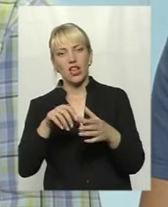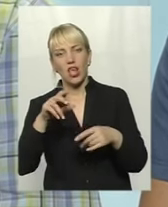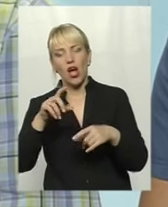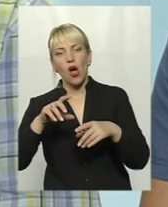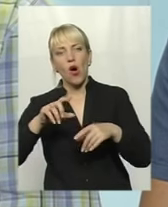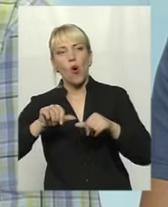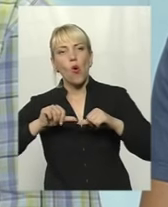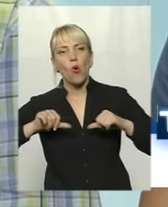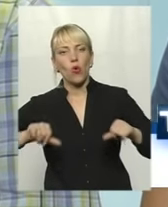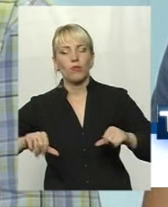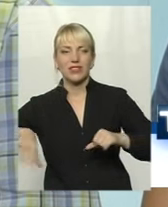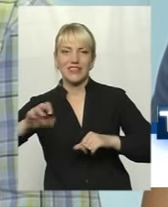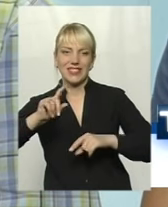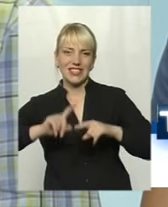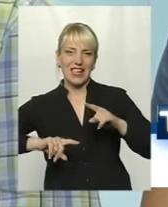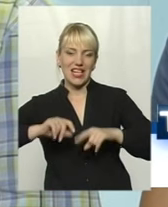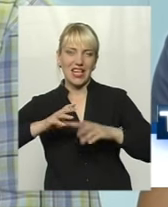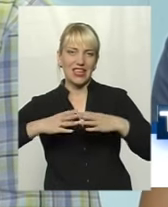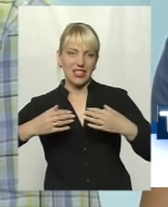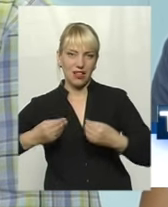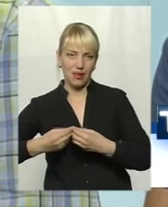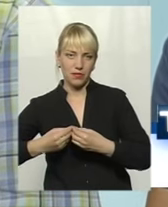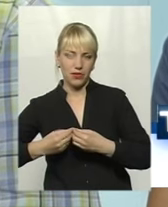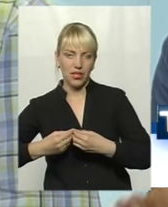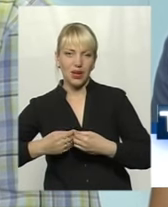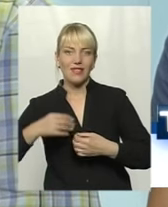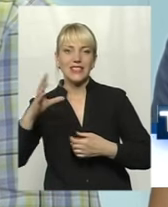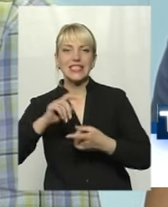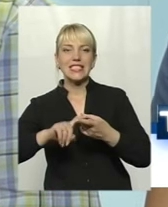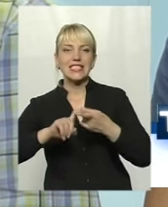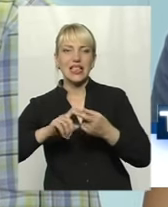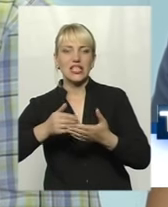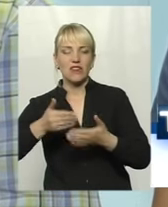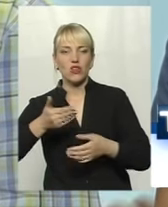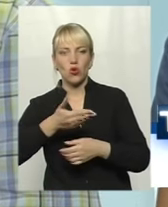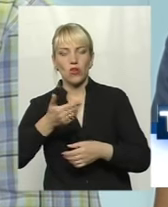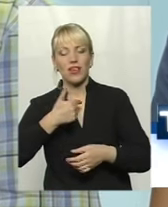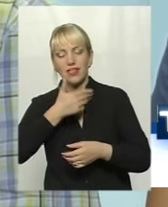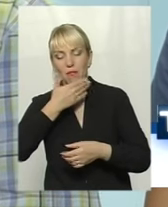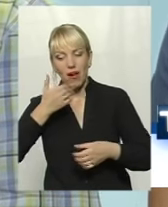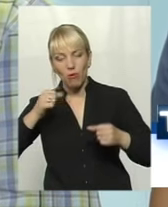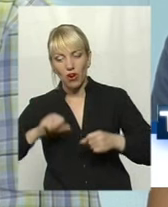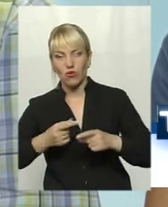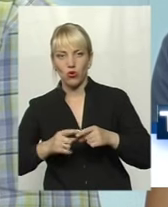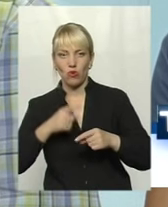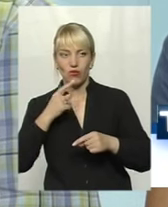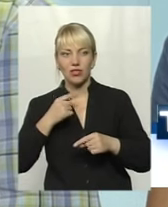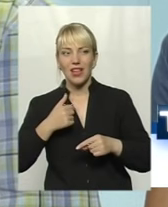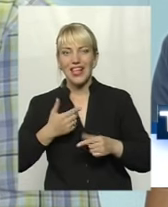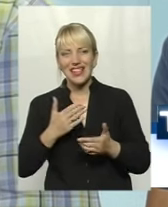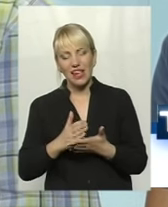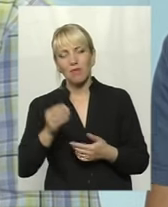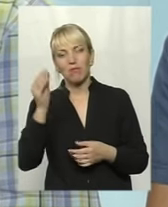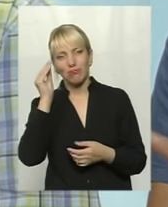майже вся рідня, майже всі залежні від нього. Я не говорю, я не маю права цього говорити, але воно підозри закрадується.